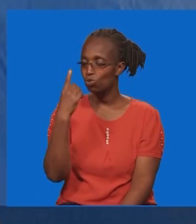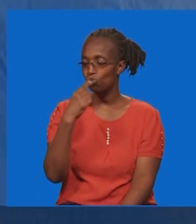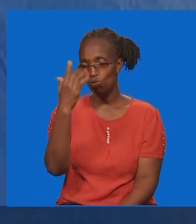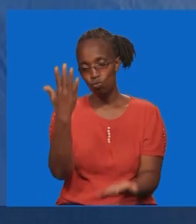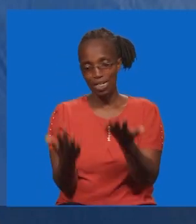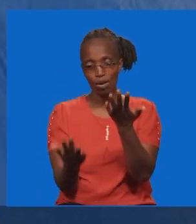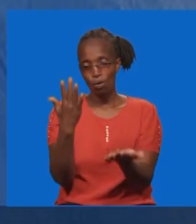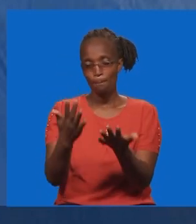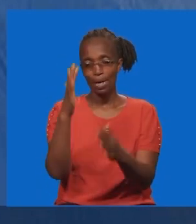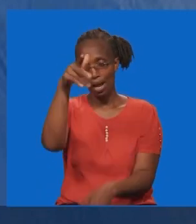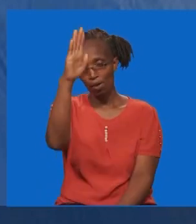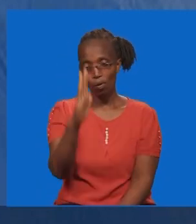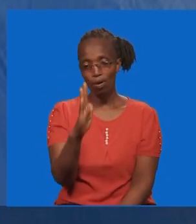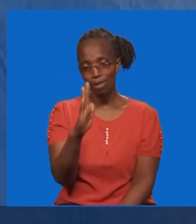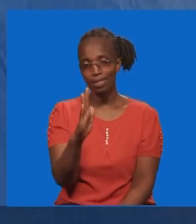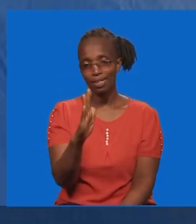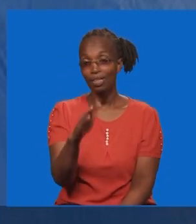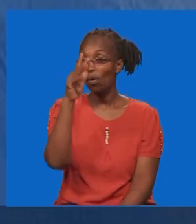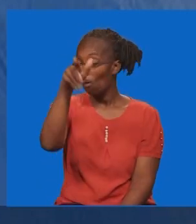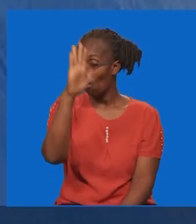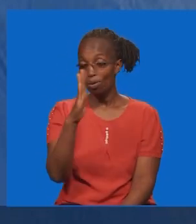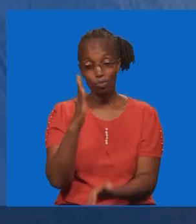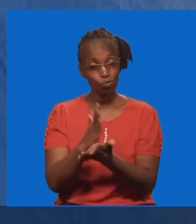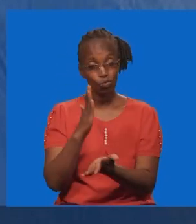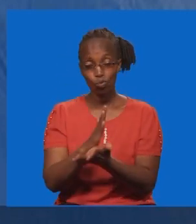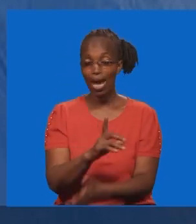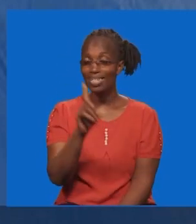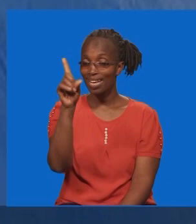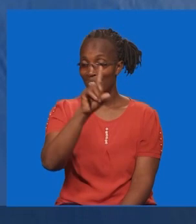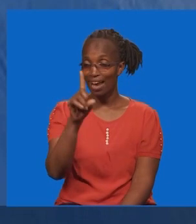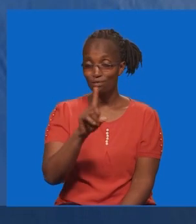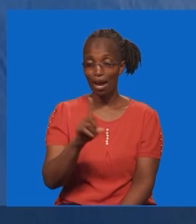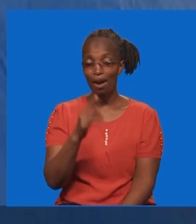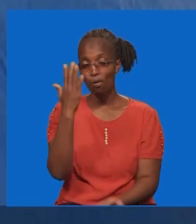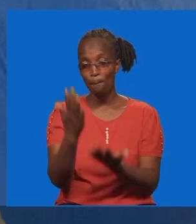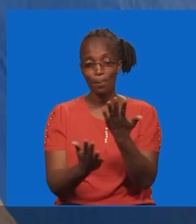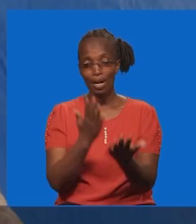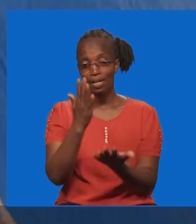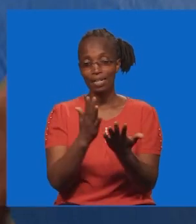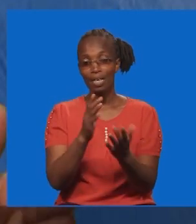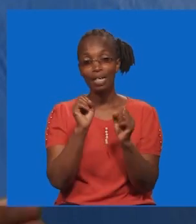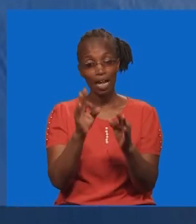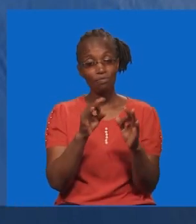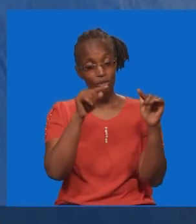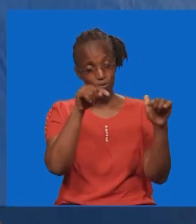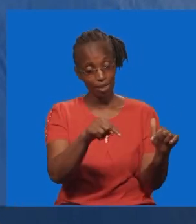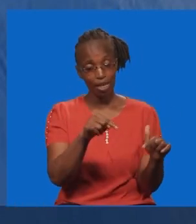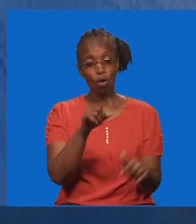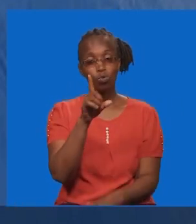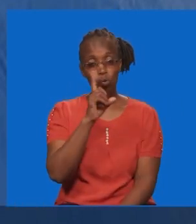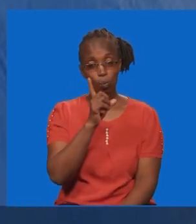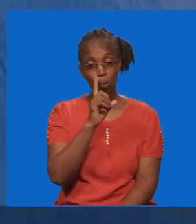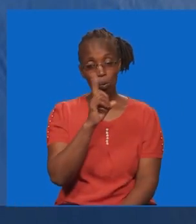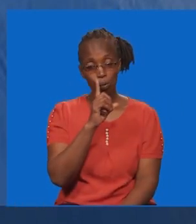mfananisha mwenyezi mungu. Mungu afananishi. Atakuwa ni yule wanjana wa